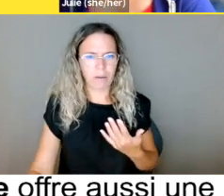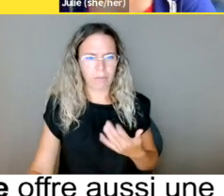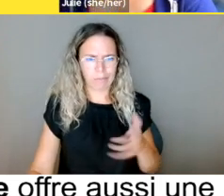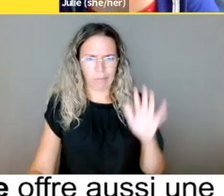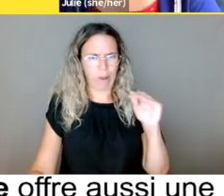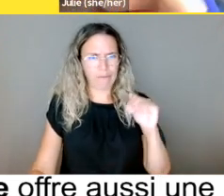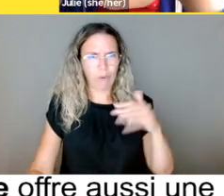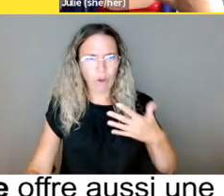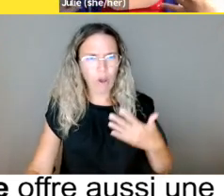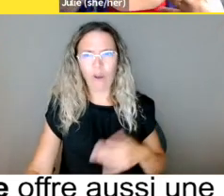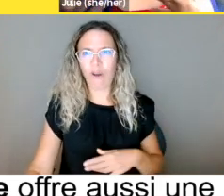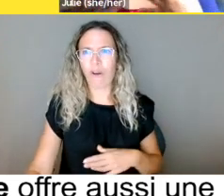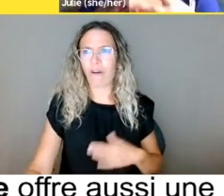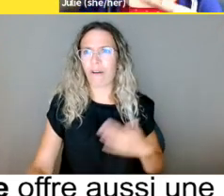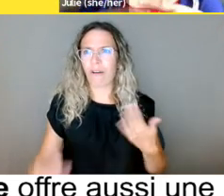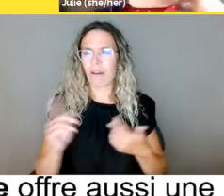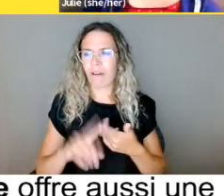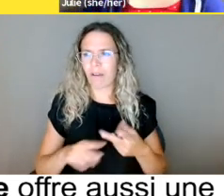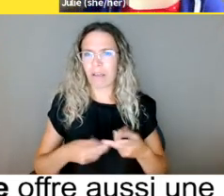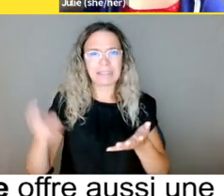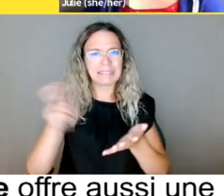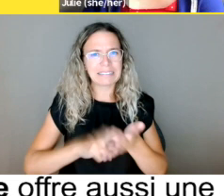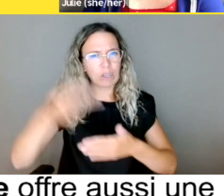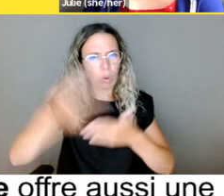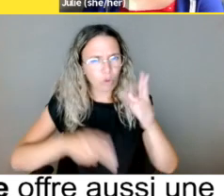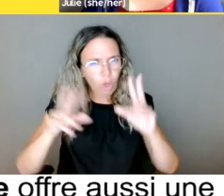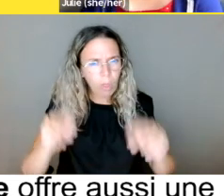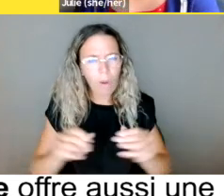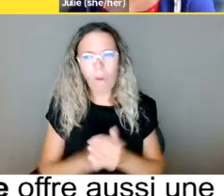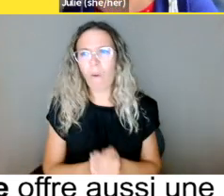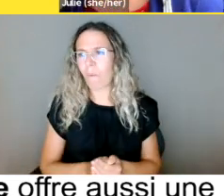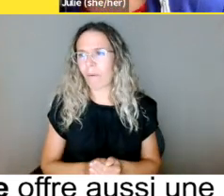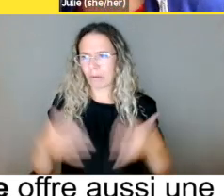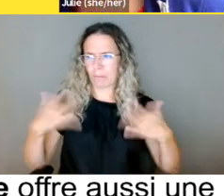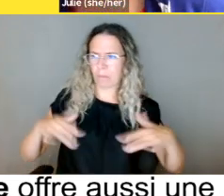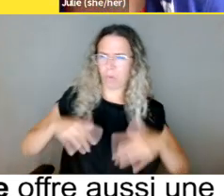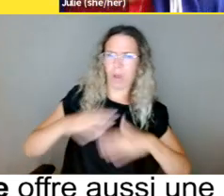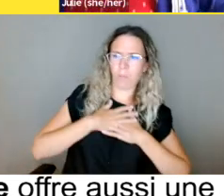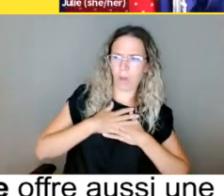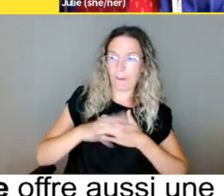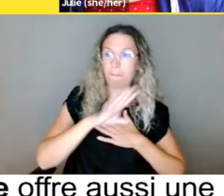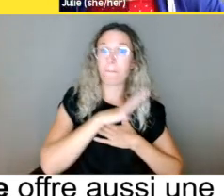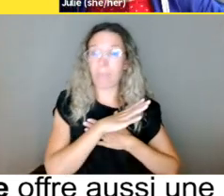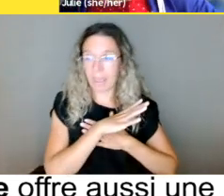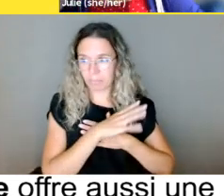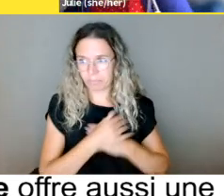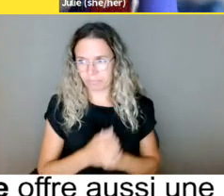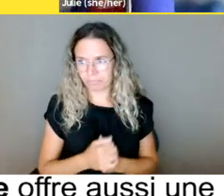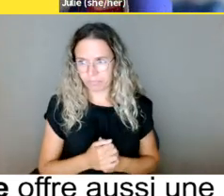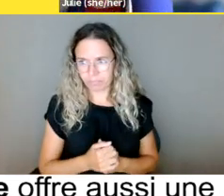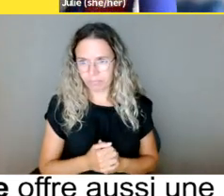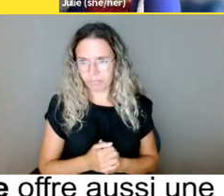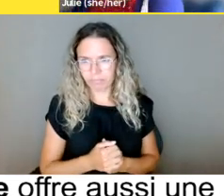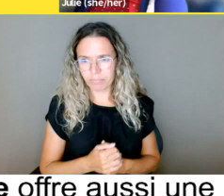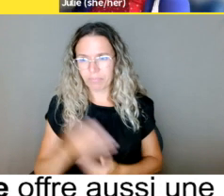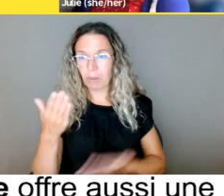que ça veut dire? Vous dites peut-être un acte juridique, mais là, on n pas allé chez un avocat, on n'a